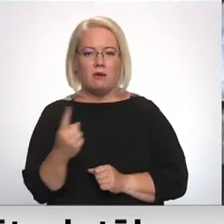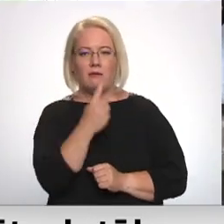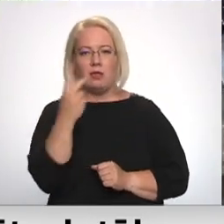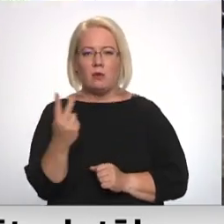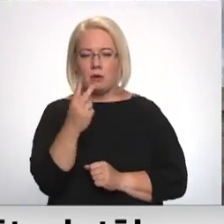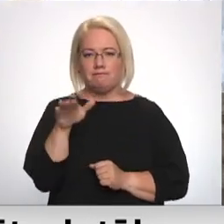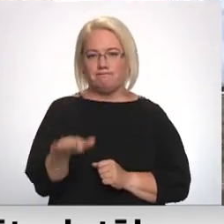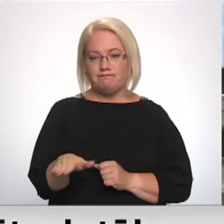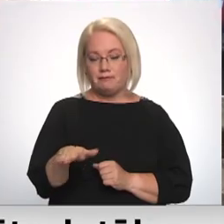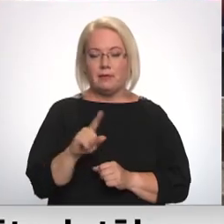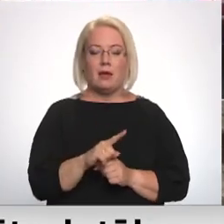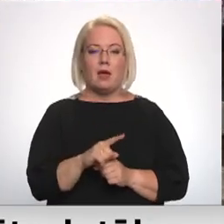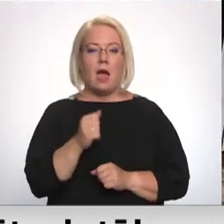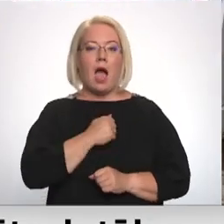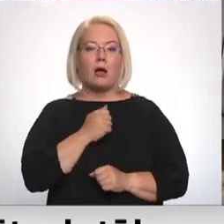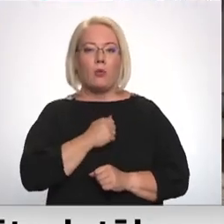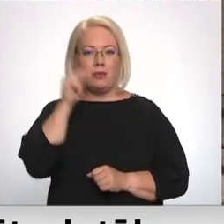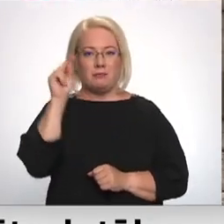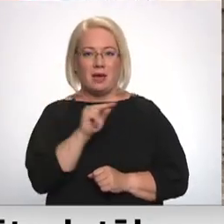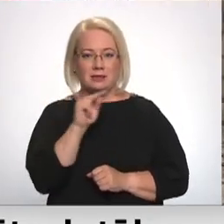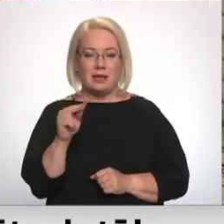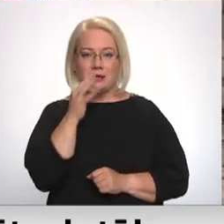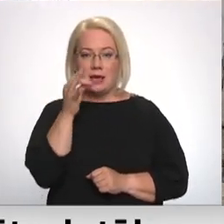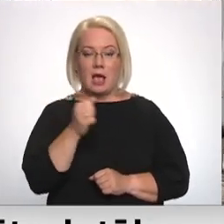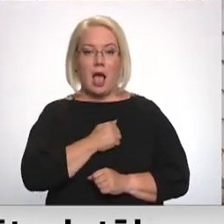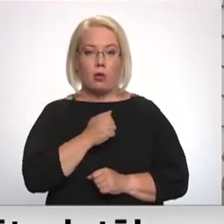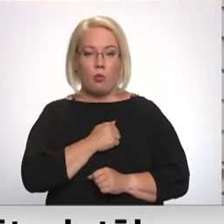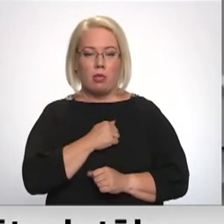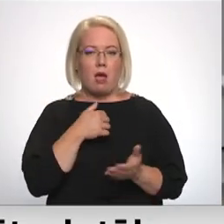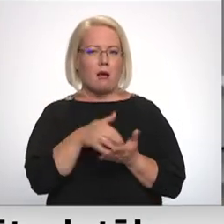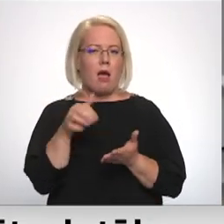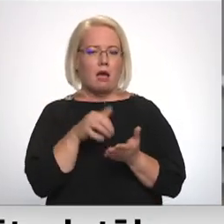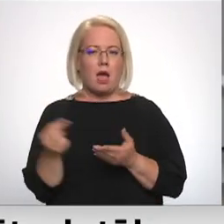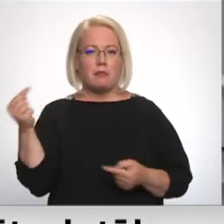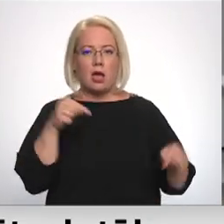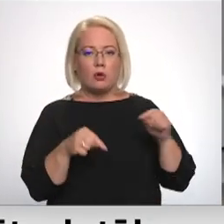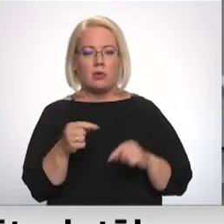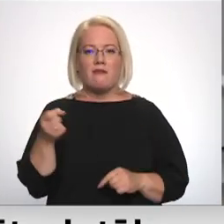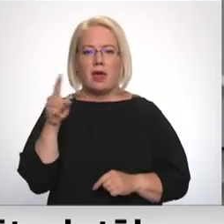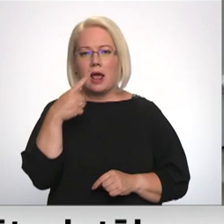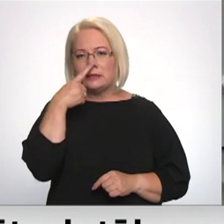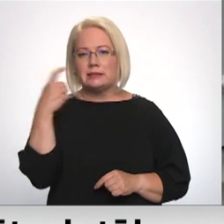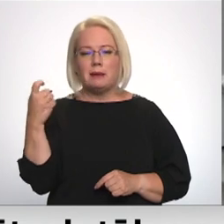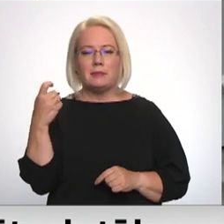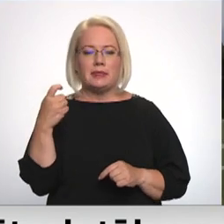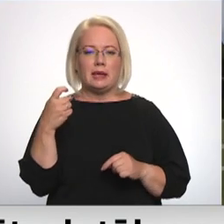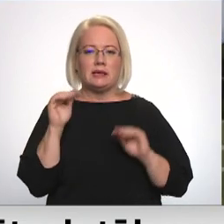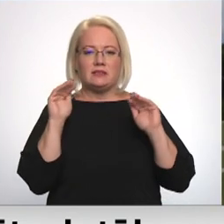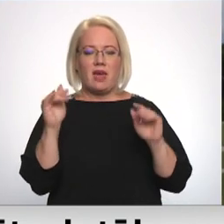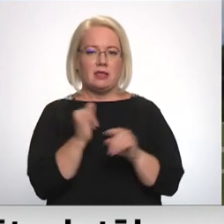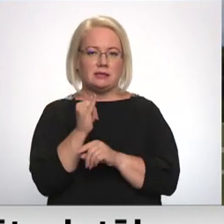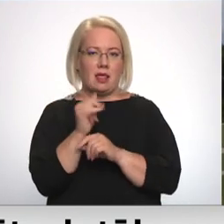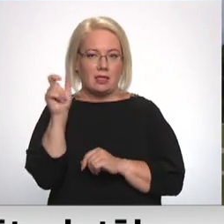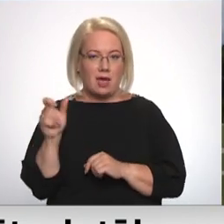vecumā. Aglonas bazilika RTV atklāja, ka parasti aglonā kājām ierodas vairāki simtis veicuļnieku. Priestris Lauris